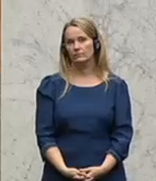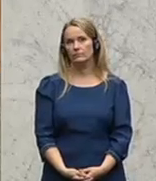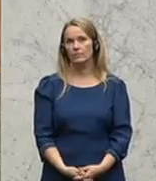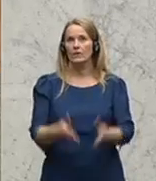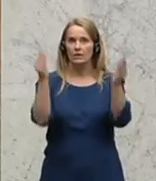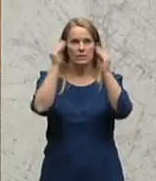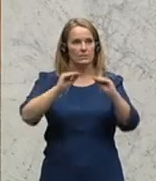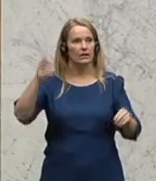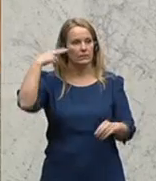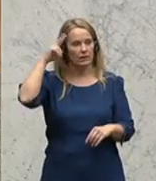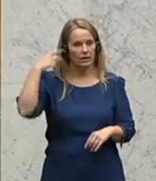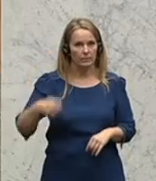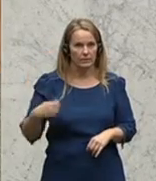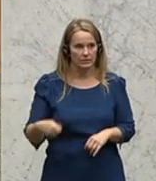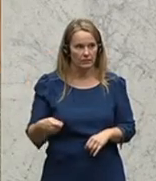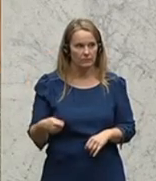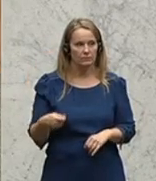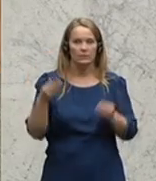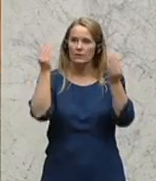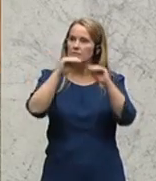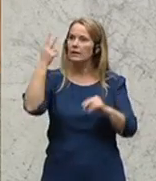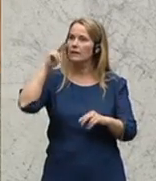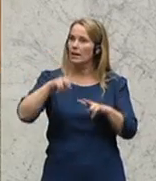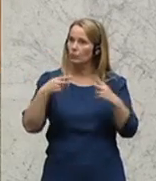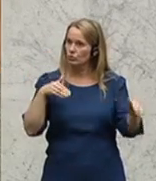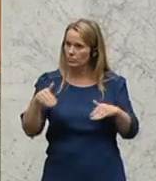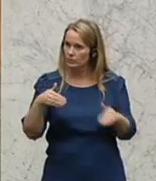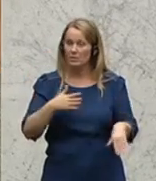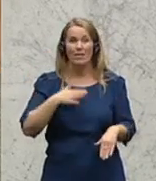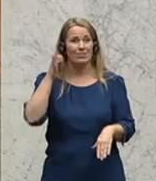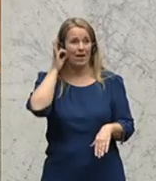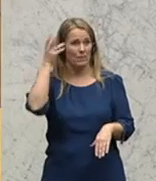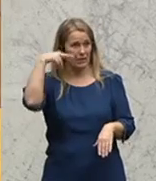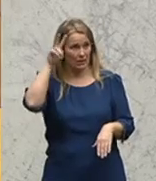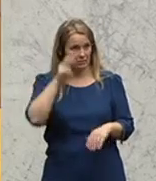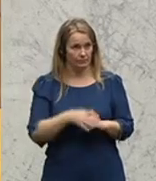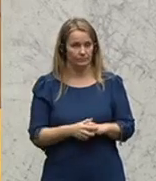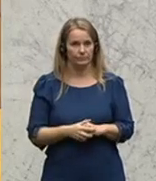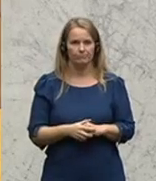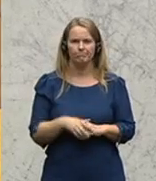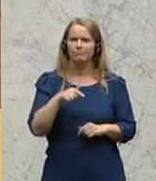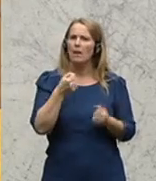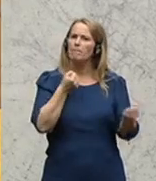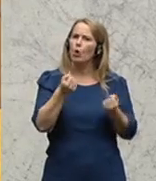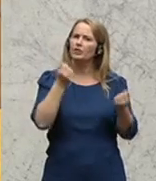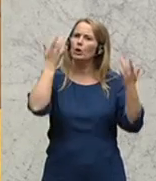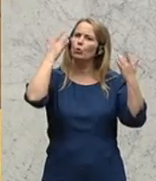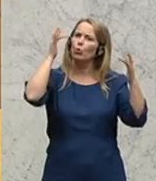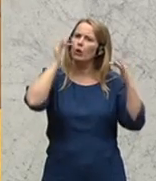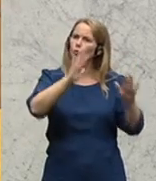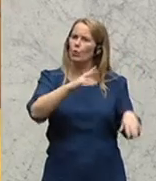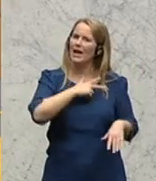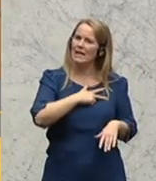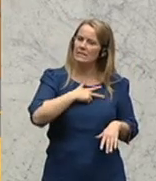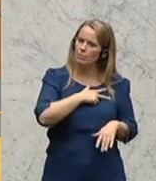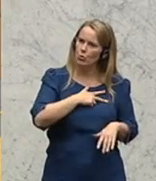Sehr geehrter Herr Präsident, sehr geehrter Herr Bundesminister, meine Damen und Herren, in der Kulturpolitik der SPÖ hat Geschichte,